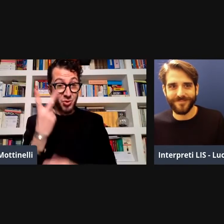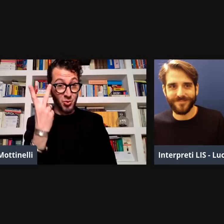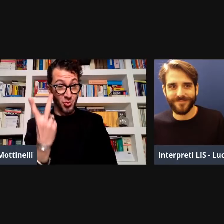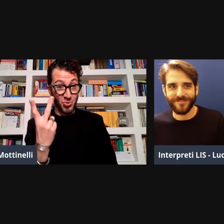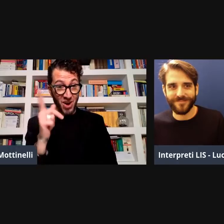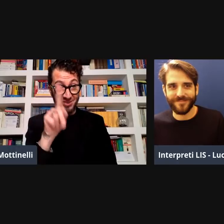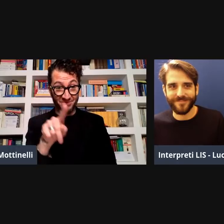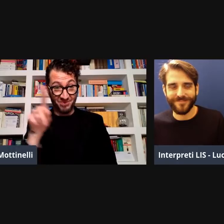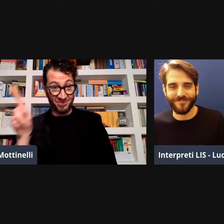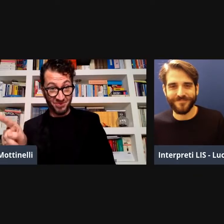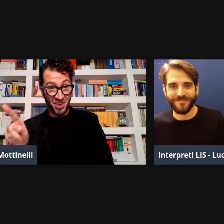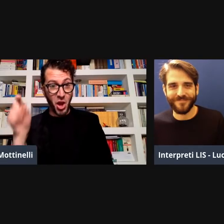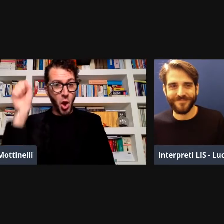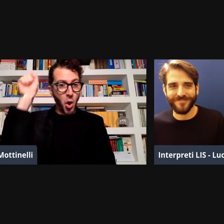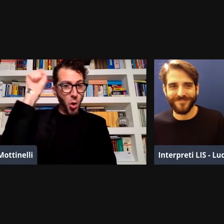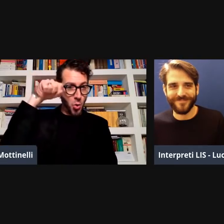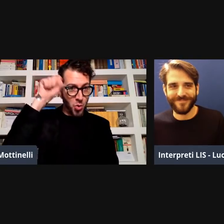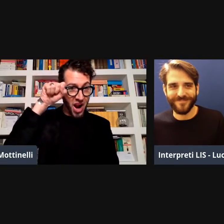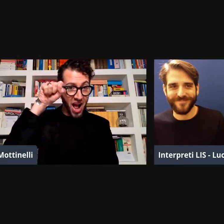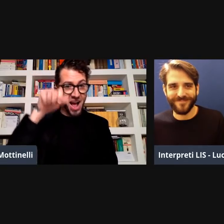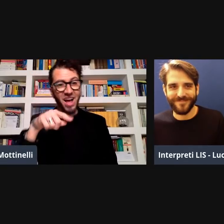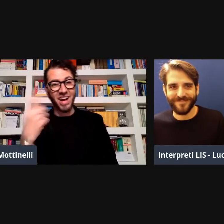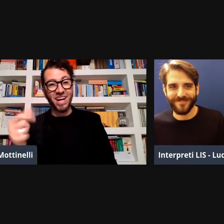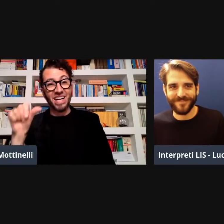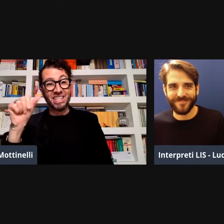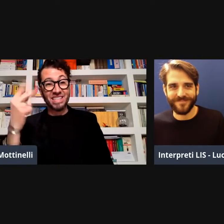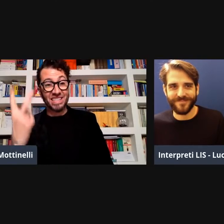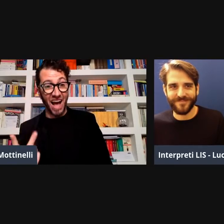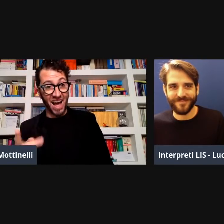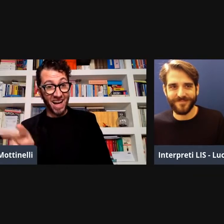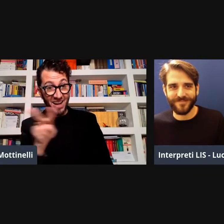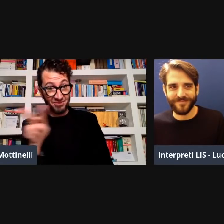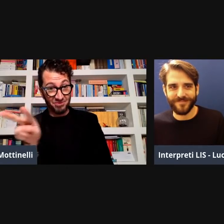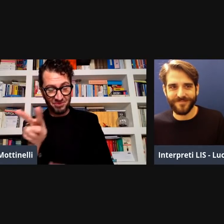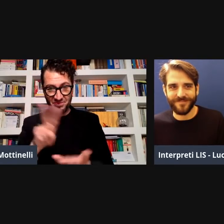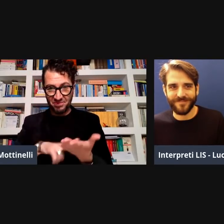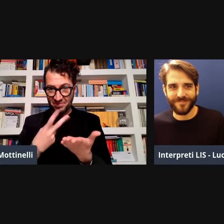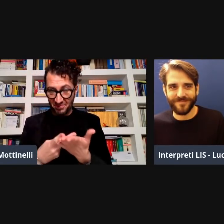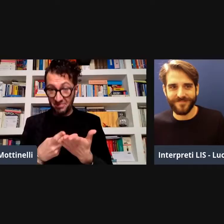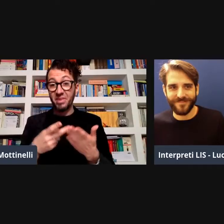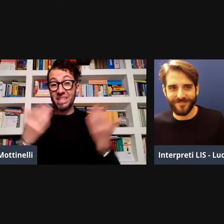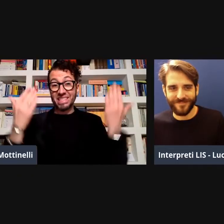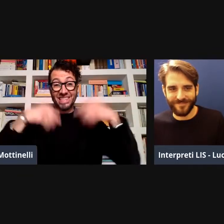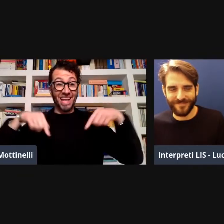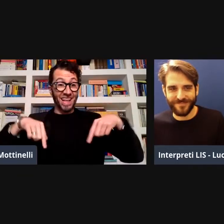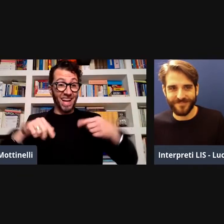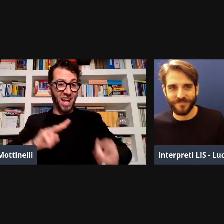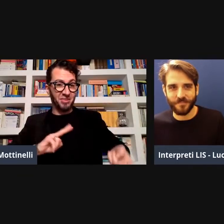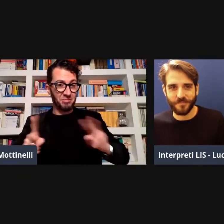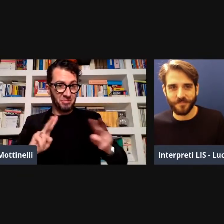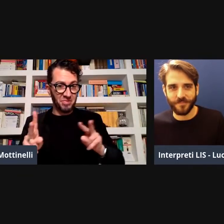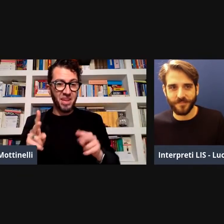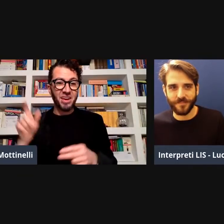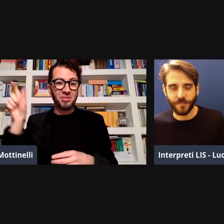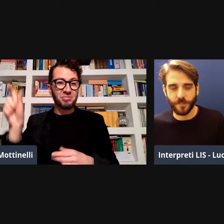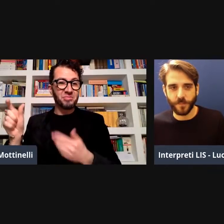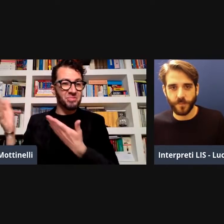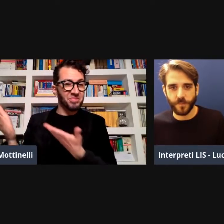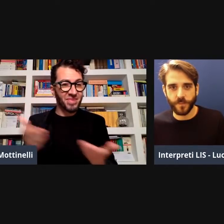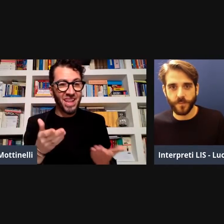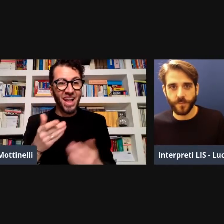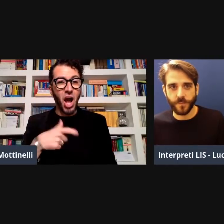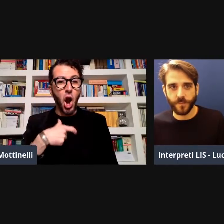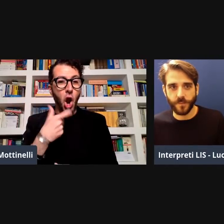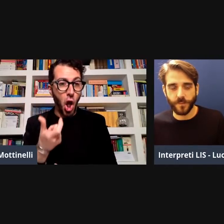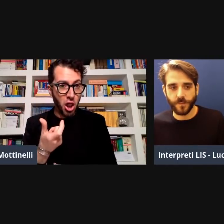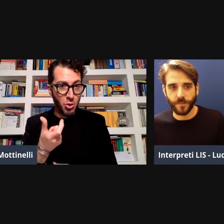questa sera abbiamo presenti due interpreti, Luca Falbo e Sara Pranovi. Questa